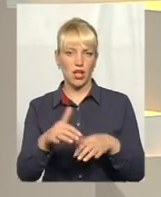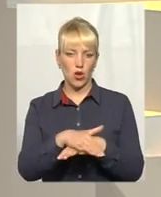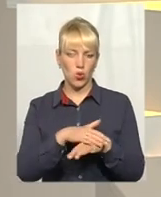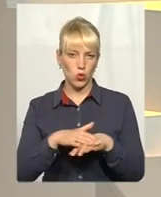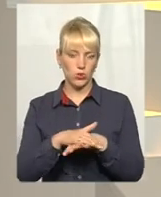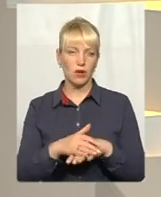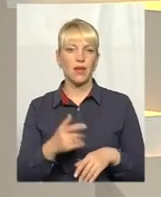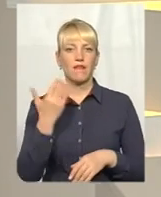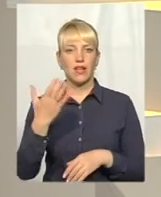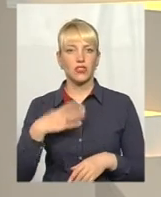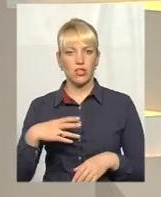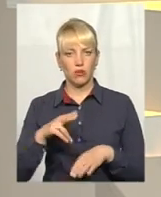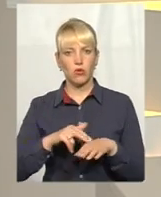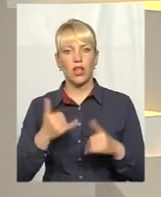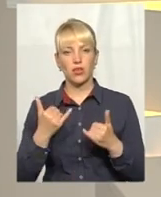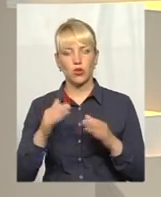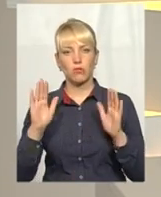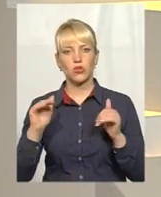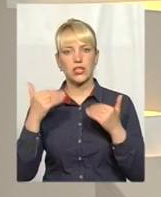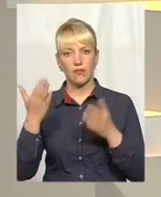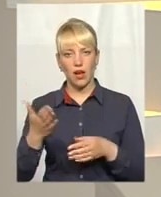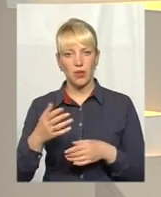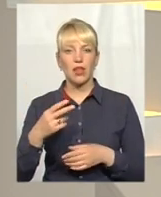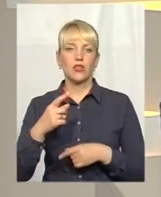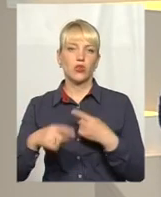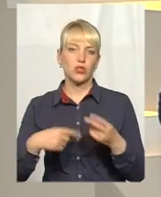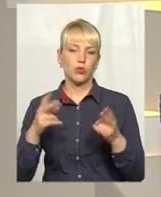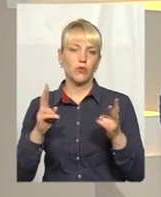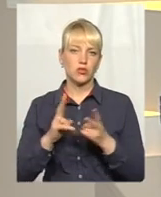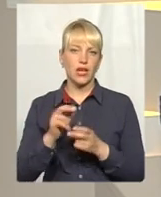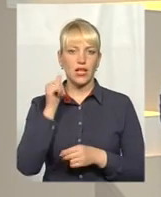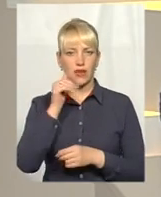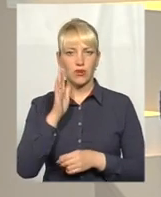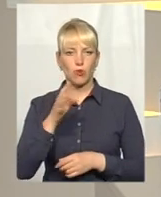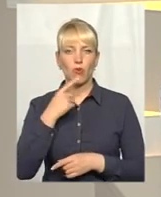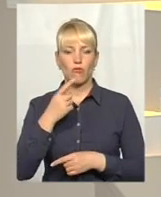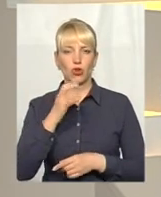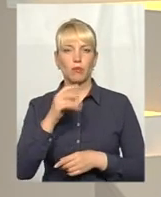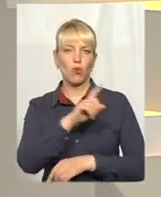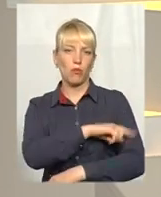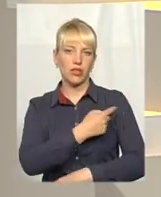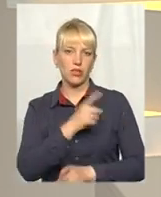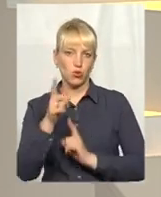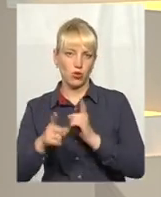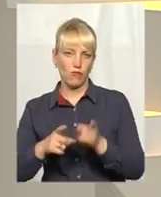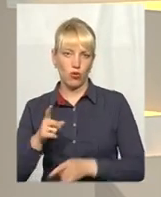поліції. А ми на сьогодні прощаємося з вами. Побачимося завтра. Завтра говоритимемо про медичну реформу.